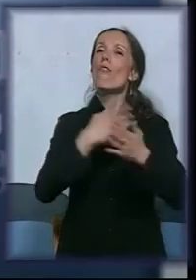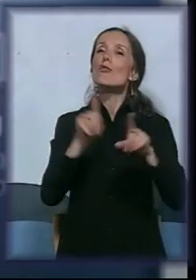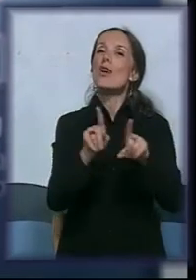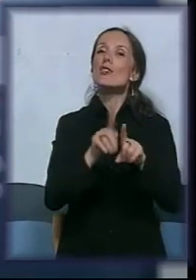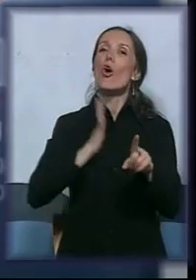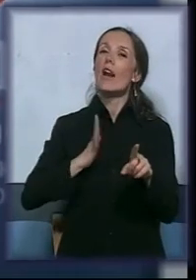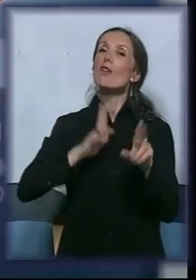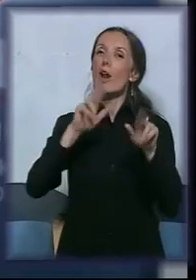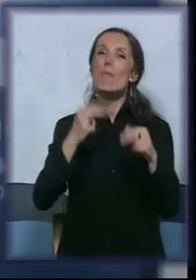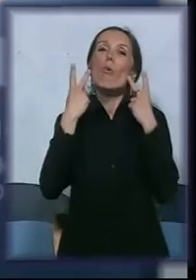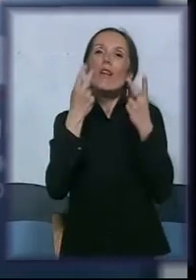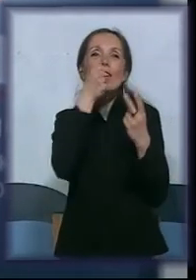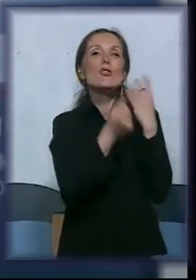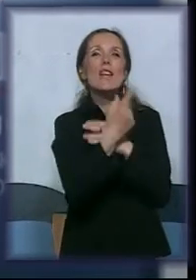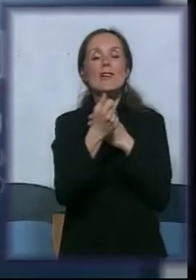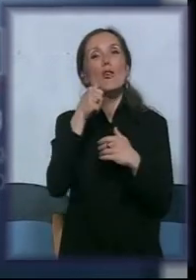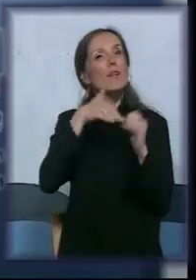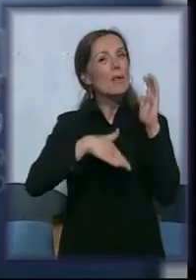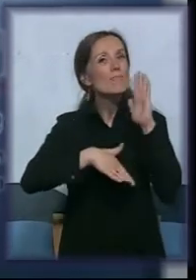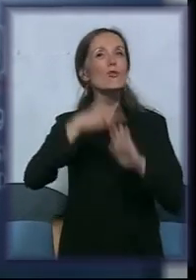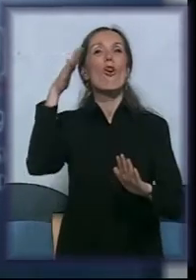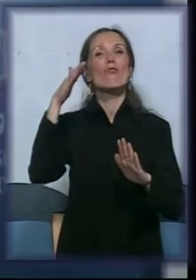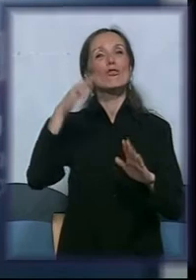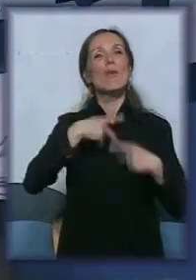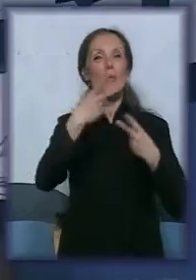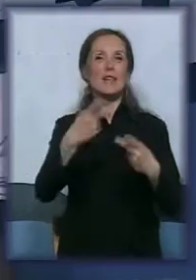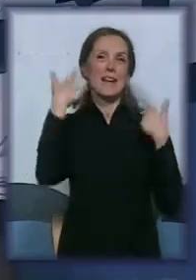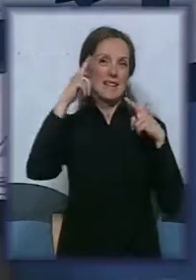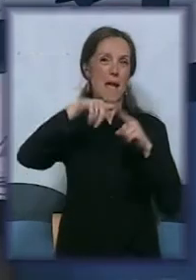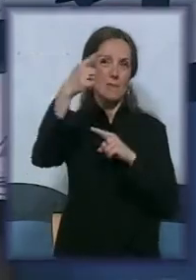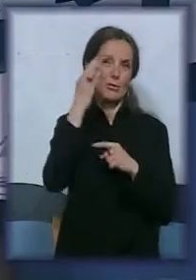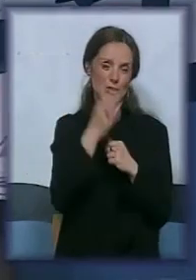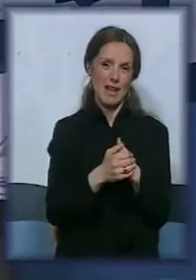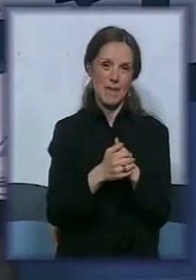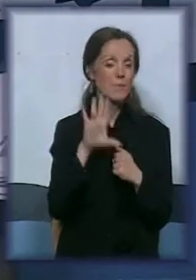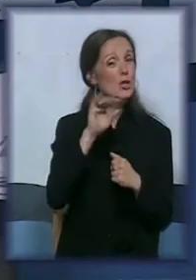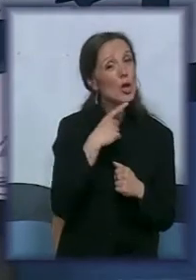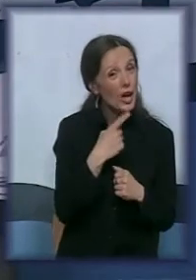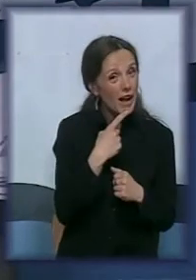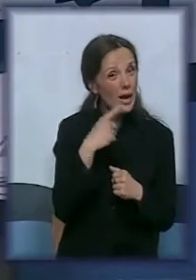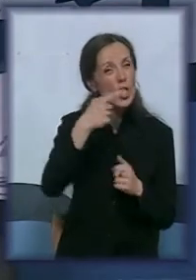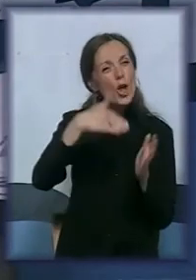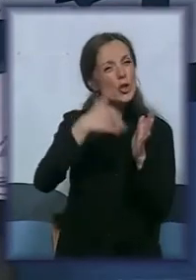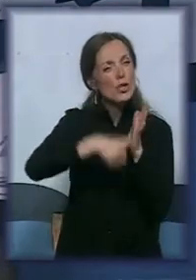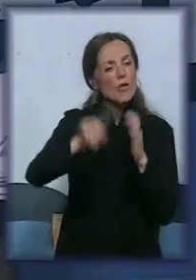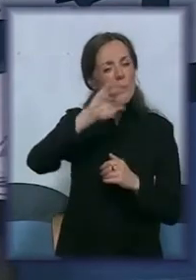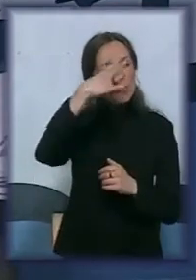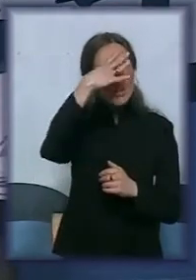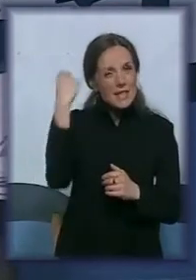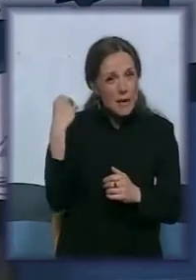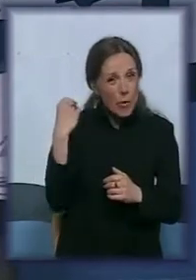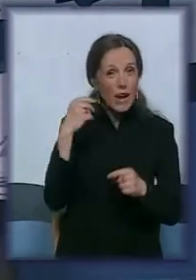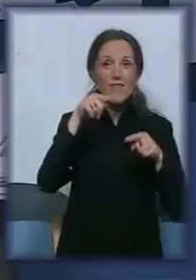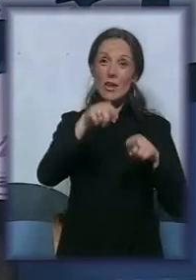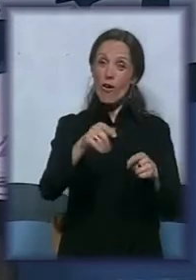i u većem broju posetili sajam sledeći dan. Dakle, nemojte još jedan po da zaboravite da ovo prijateljstvo